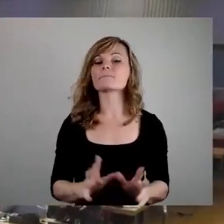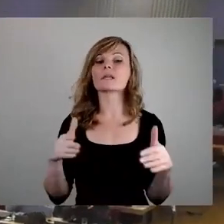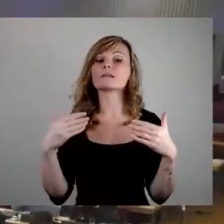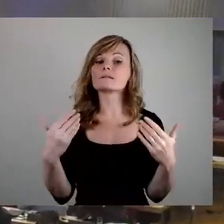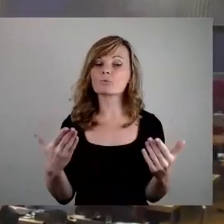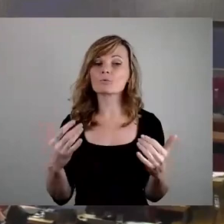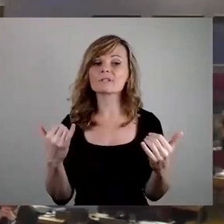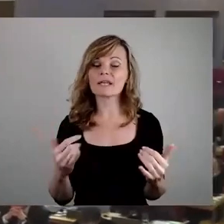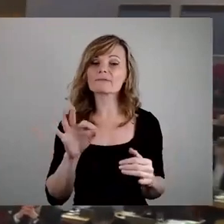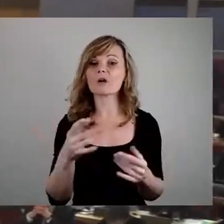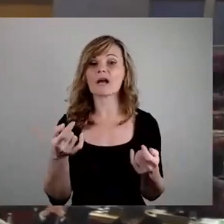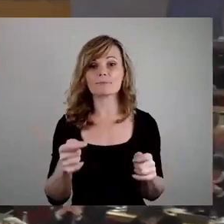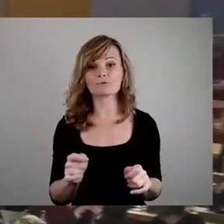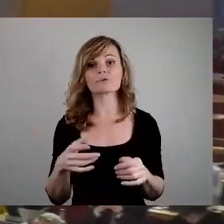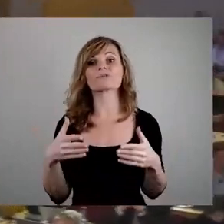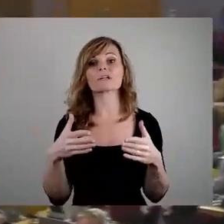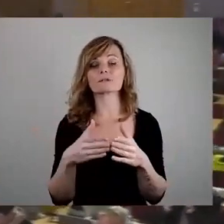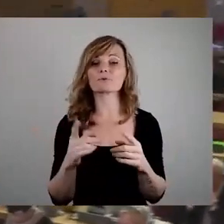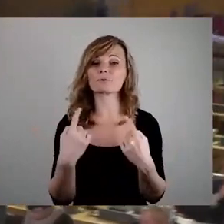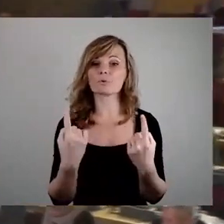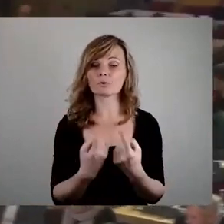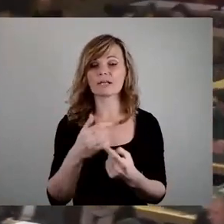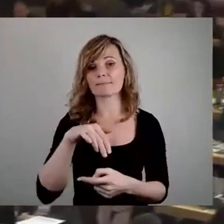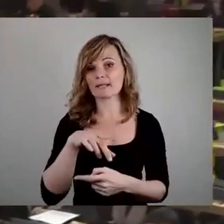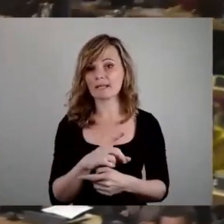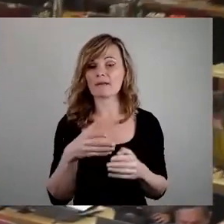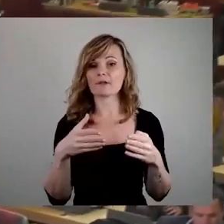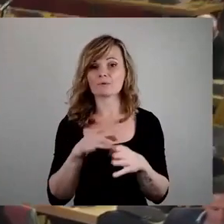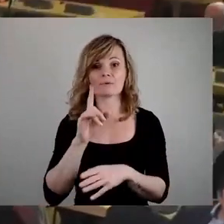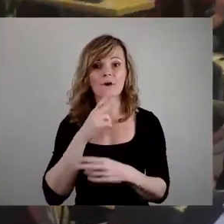Zum Abschluss der Fraktionsrunde die SPD-Fraktion, Frau Mühlbach.